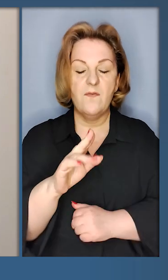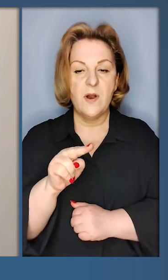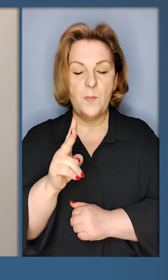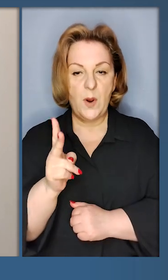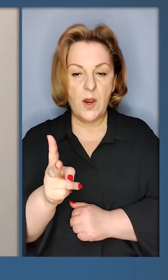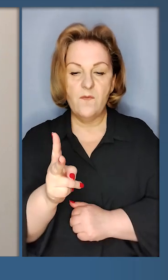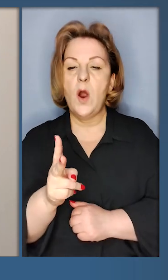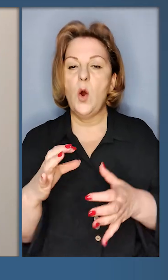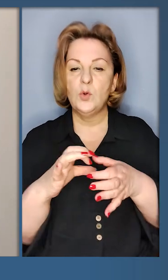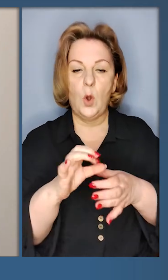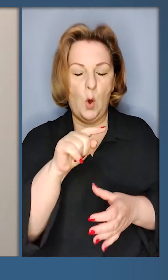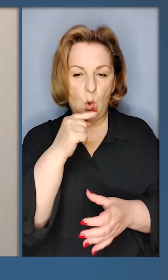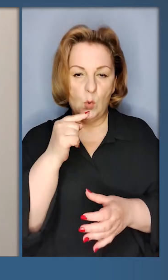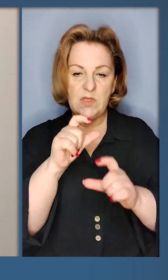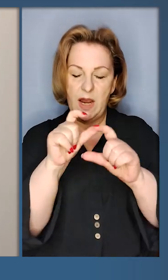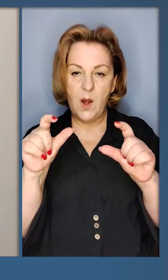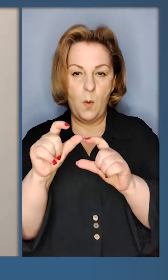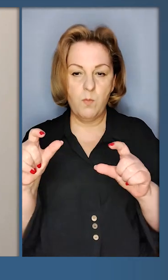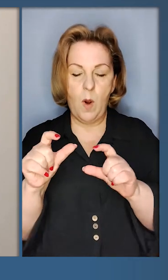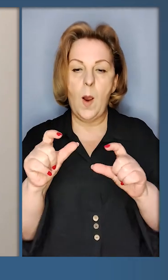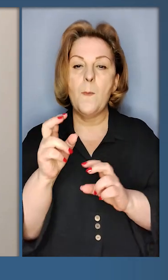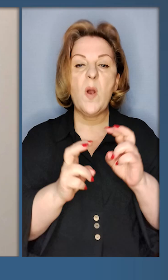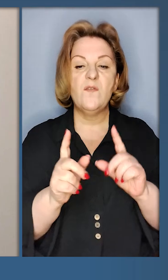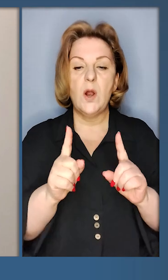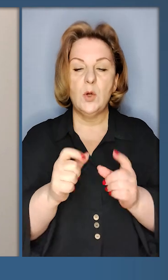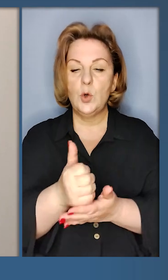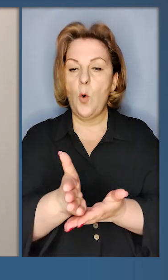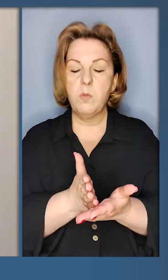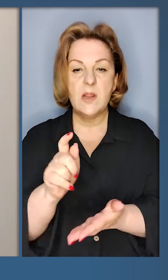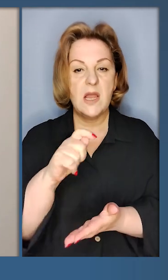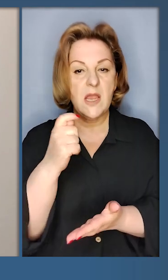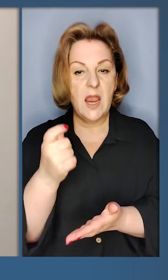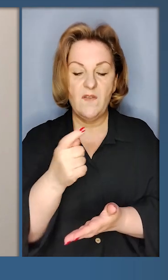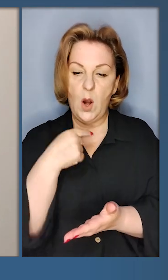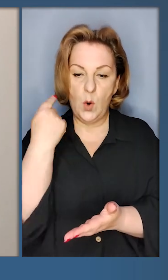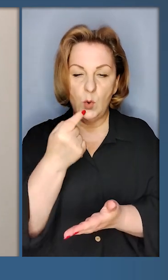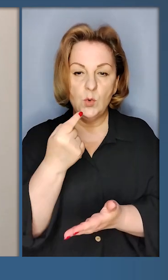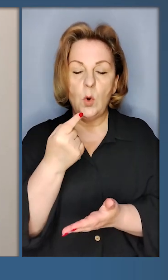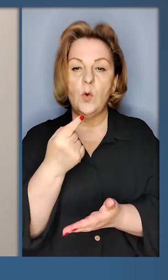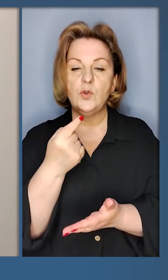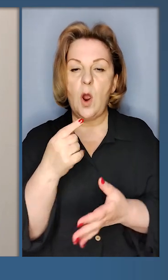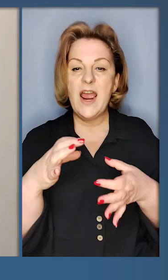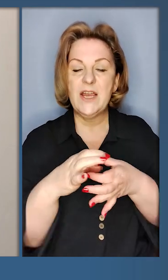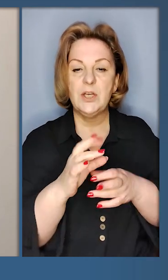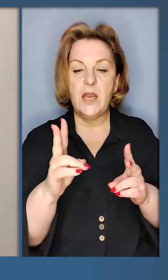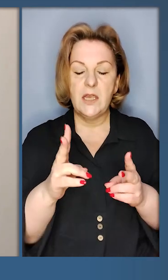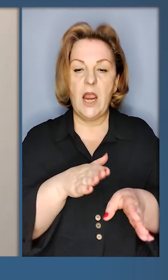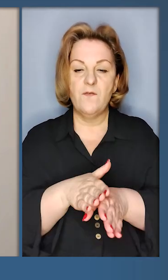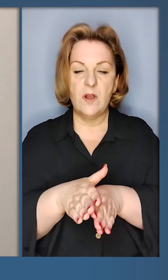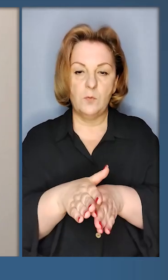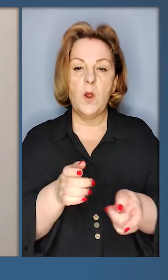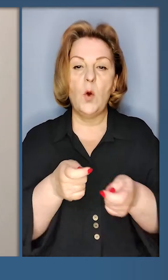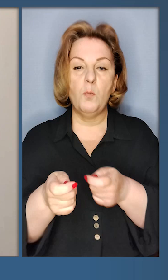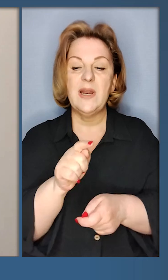ВПК та дотичні російські компанії. Підприємства, щоб слуговують війну. І особи, через яких відбувається управління